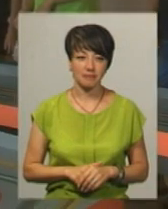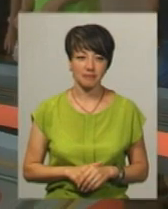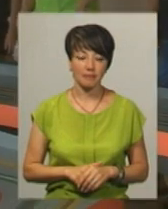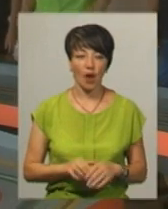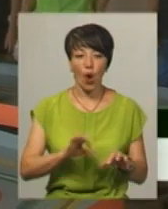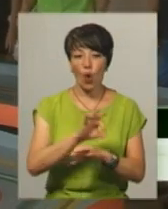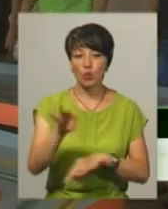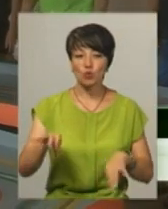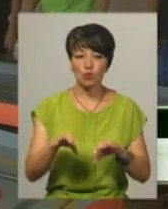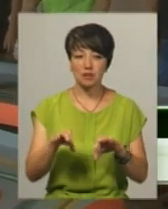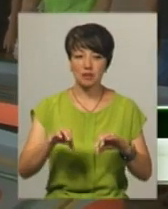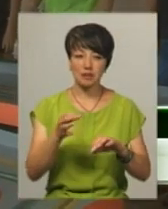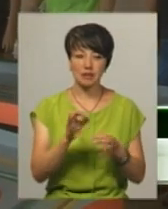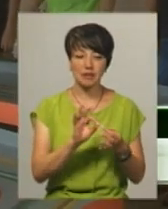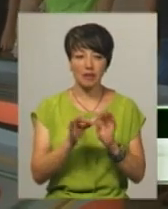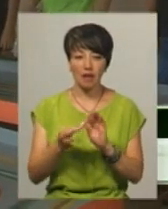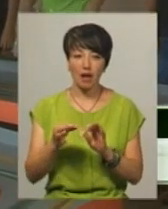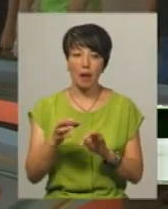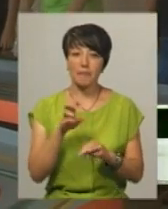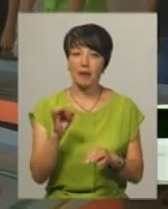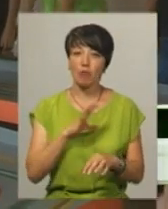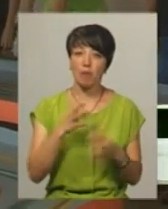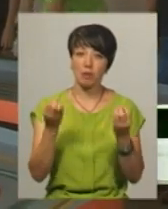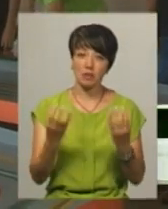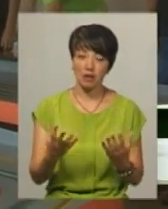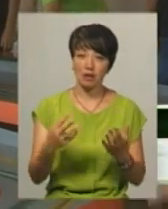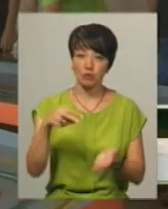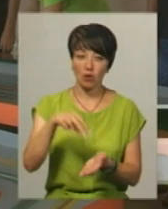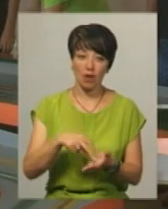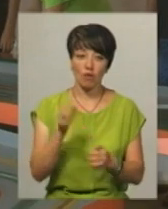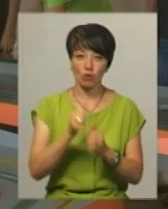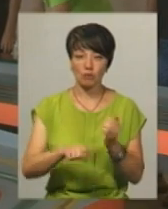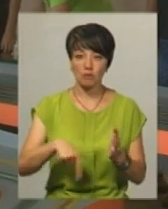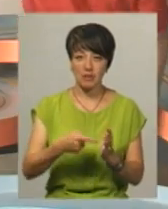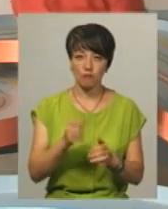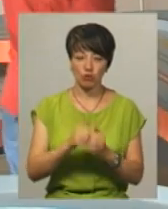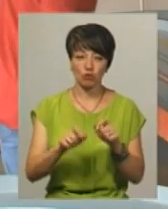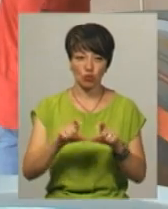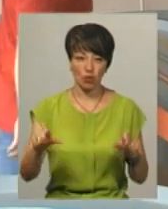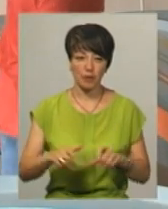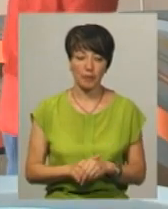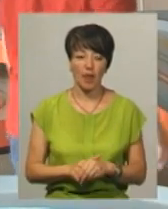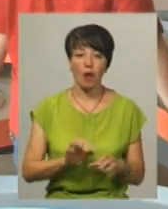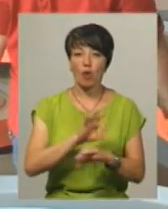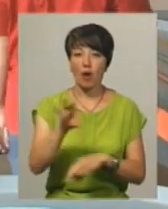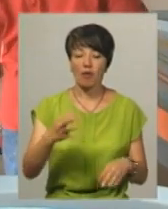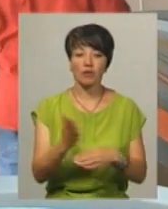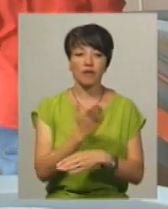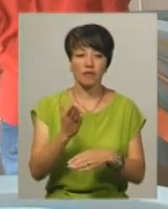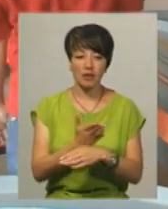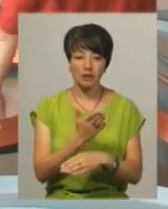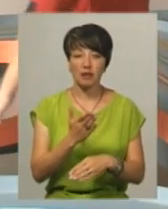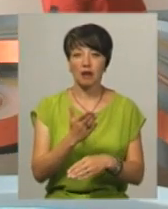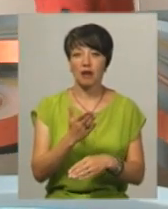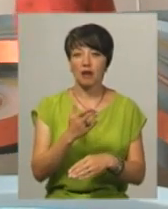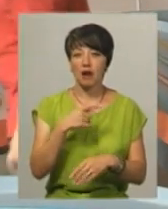Конструкція дуже складна. Якби конструкція була проста, то вона би стояла в кожному місці, в кожній школі. На проєктування і виготовлення треку